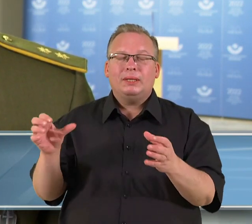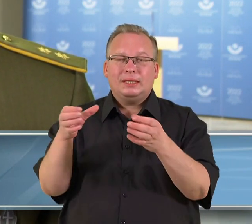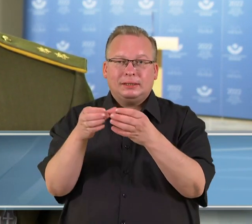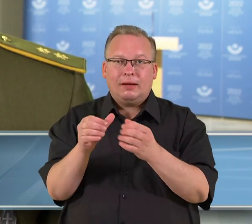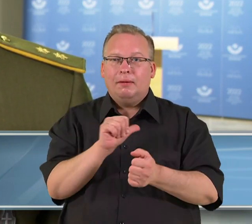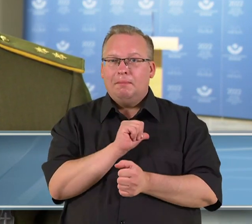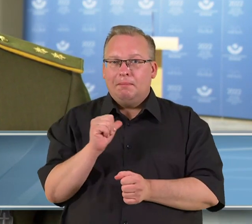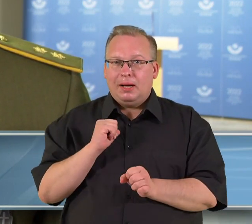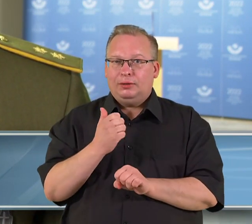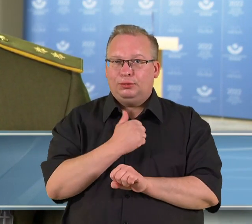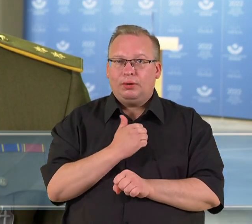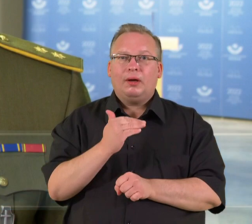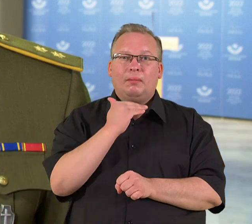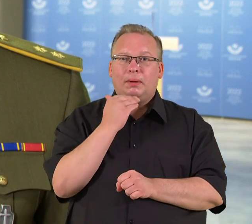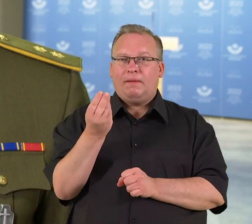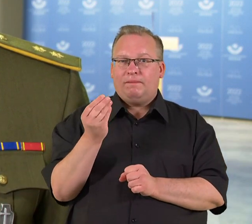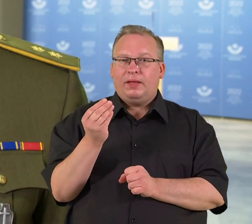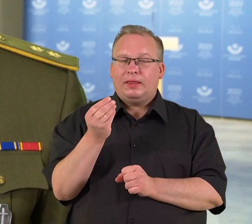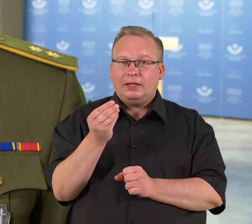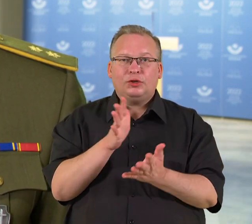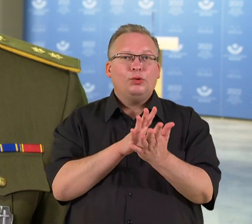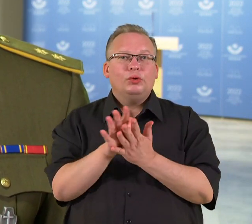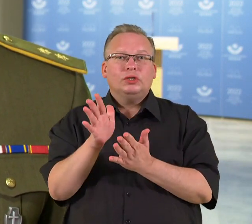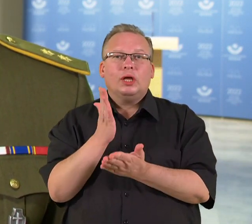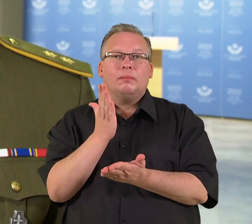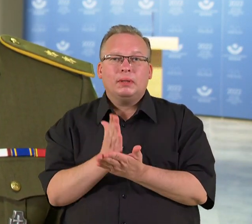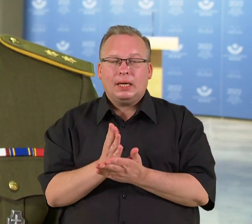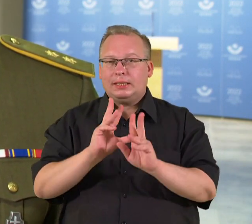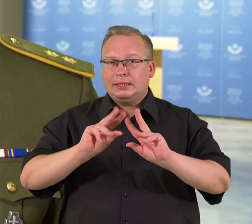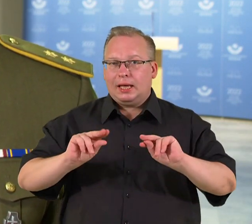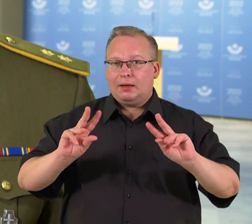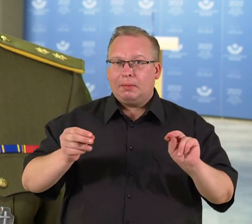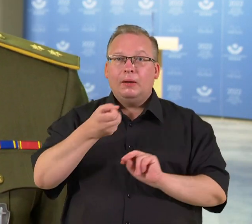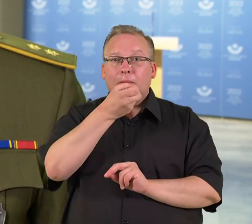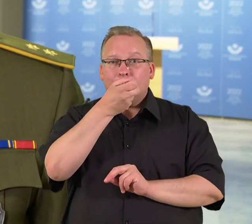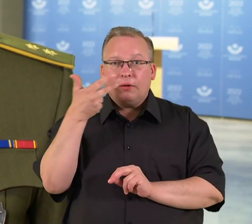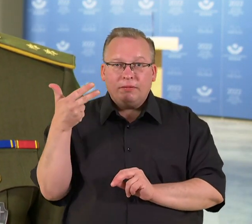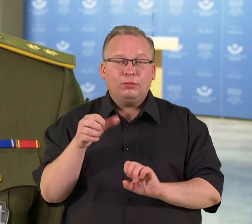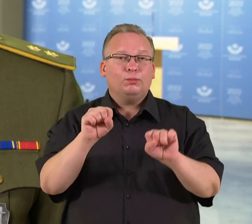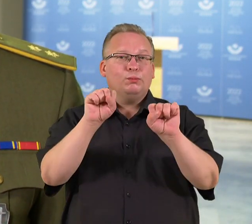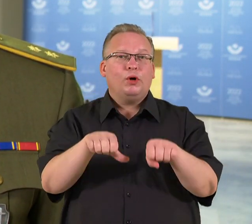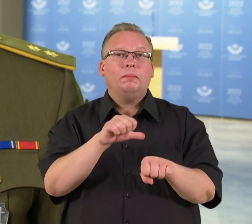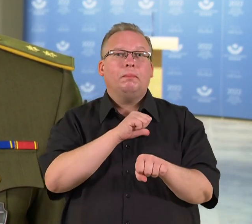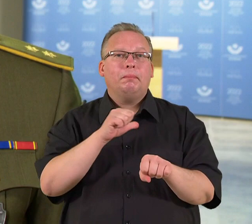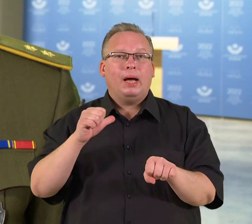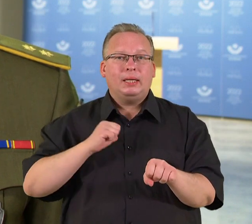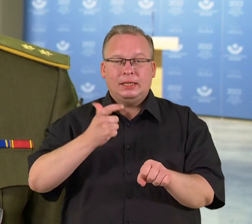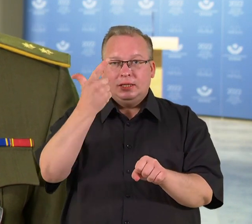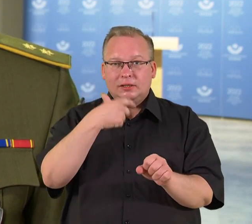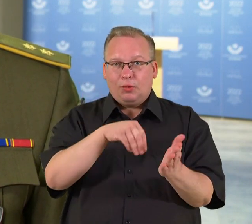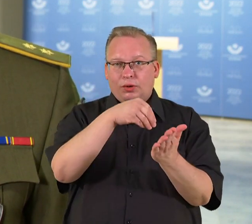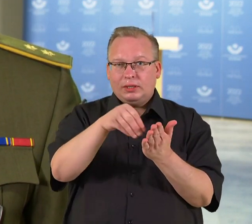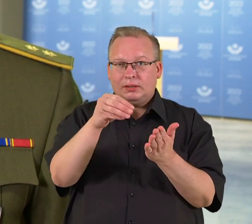kurie patys turi pakankamai finansinį išteklių ir yra pakankamai sėkmingi profesionalai, kad galėtų patys savo įsigyti